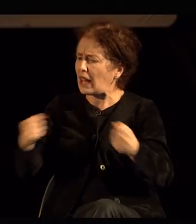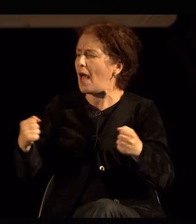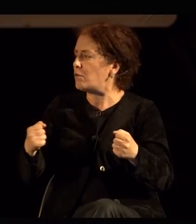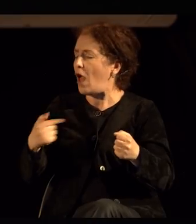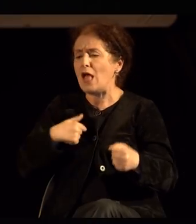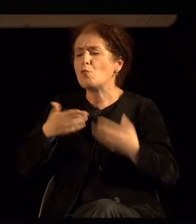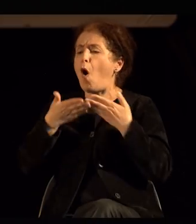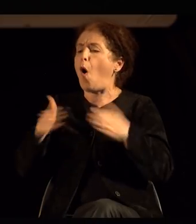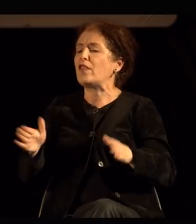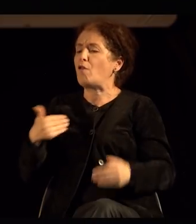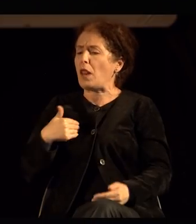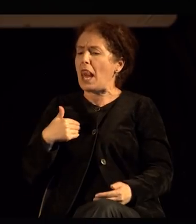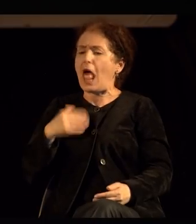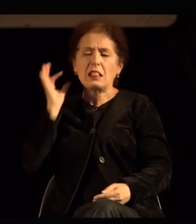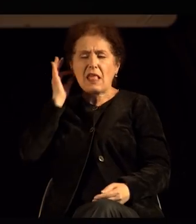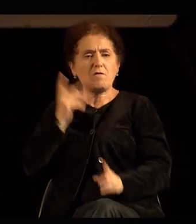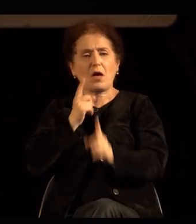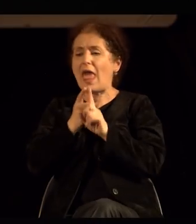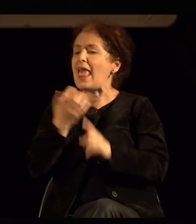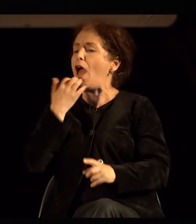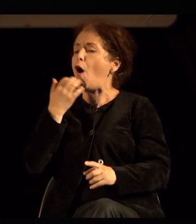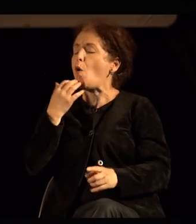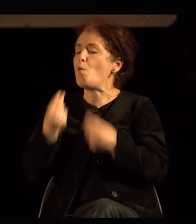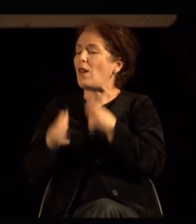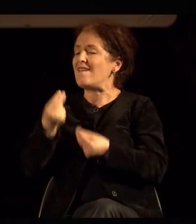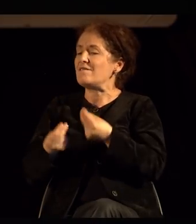отвореността и хуморот.